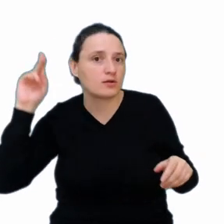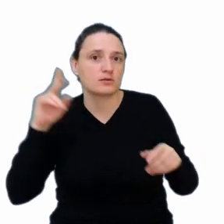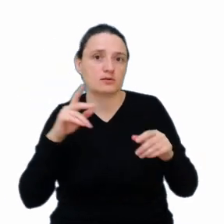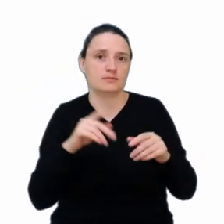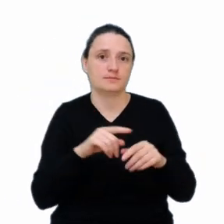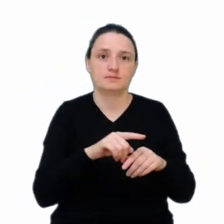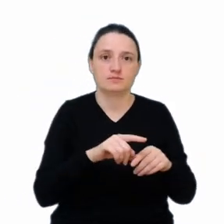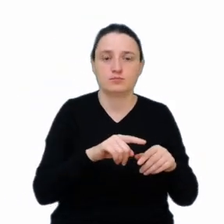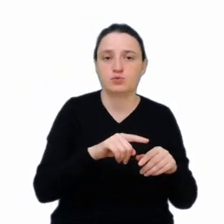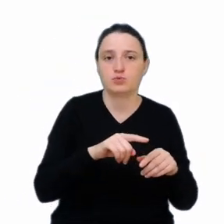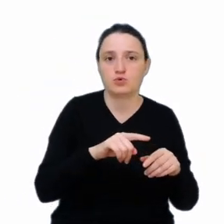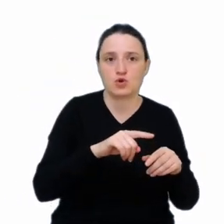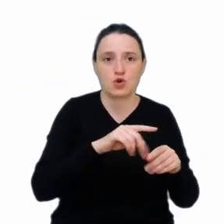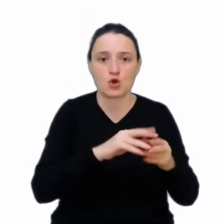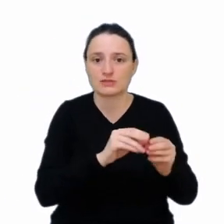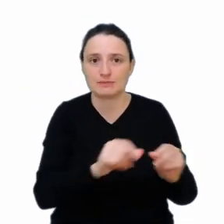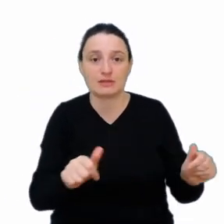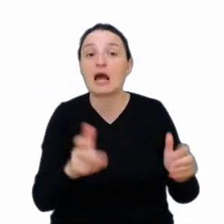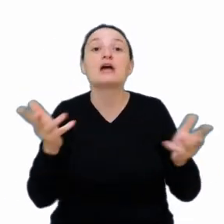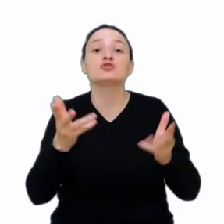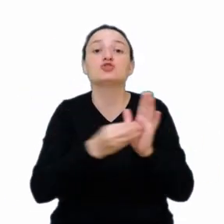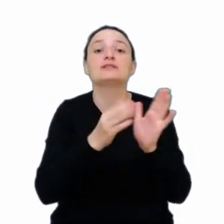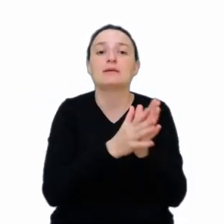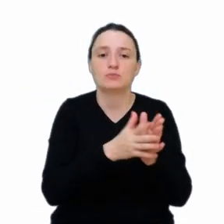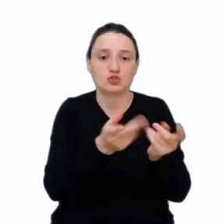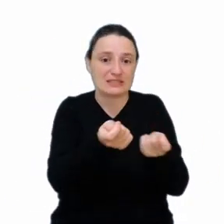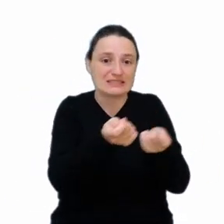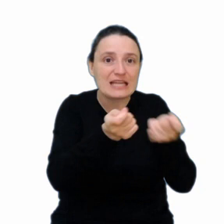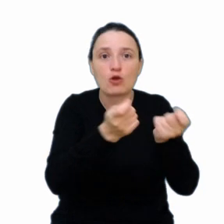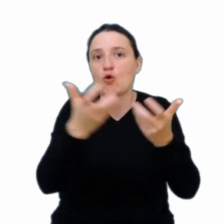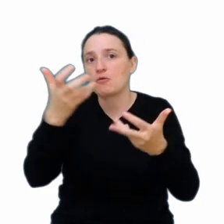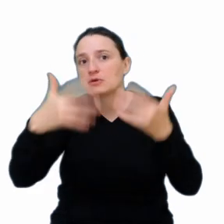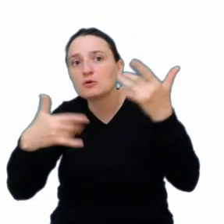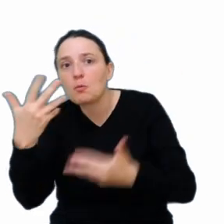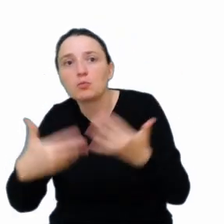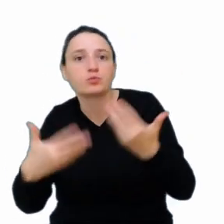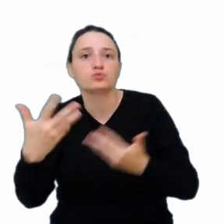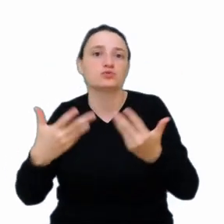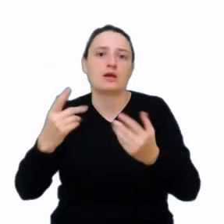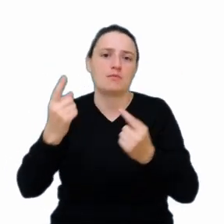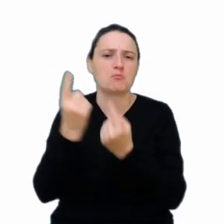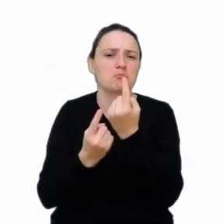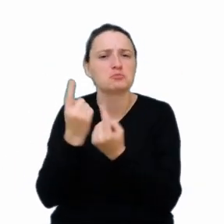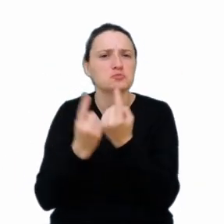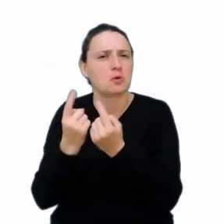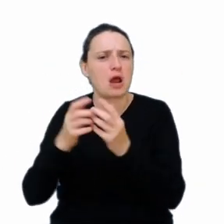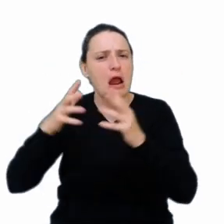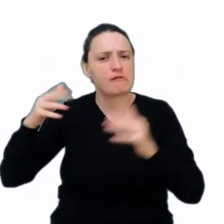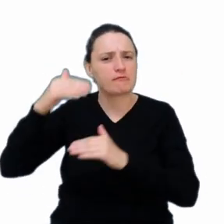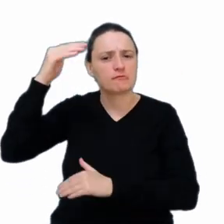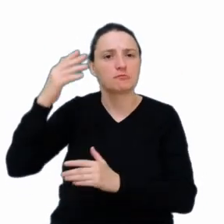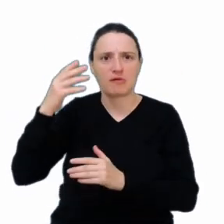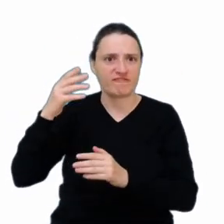programów, które właśnie albo umieszczamy na sterownikach, albo umieszczamy na komputerach przemysłowych, bardzo specyficznych, bardzo precyzyjnych